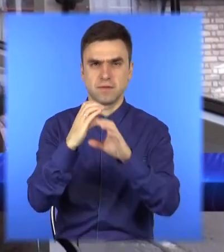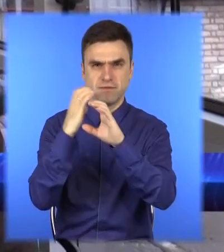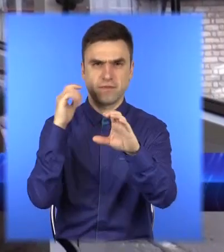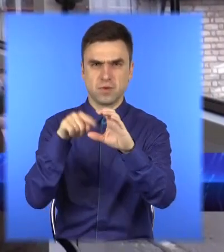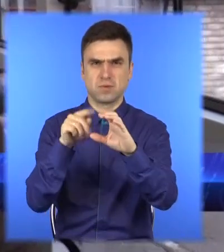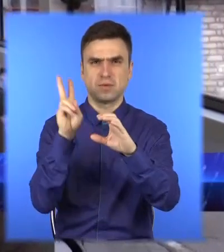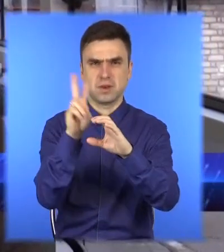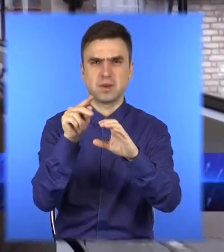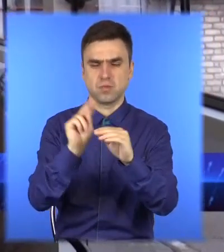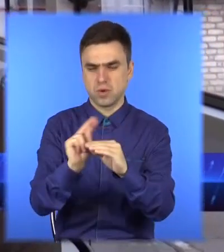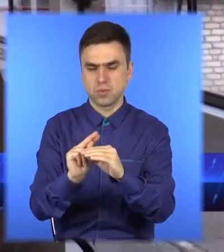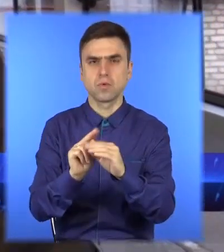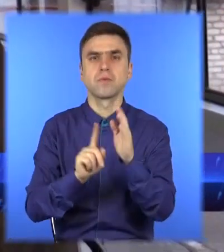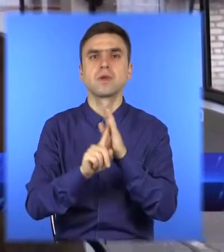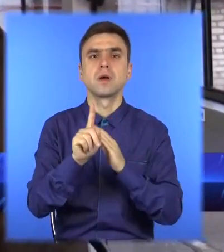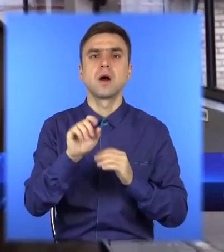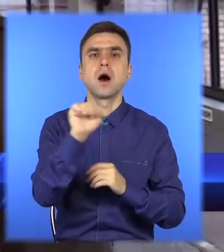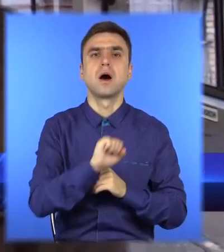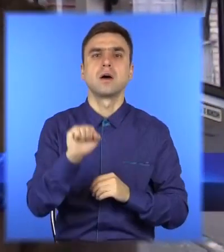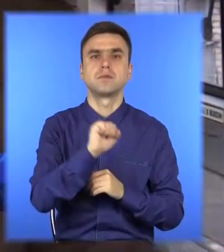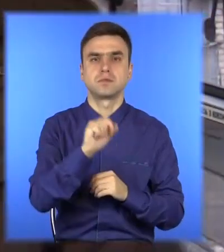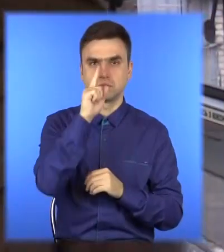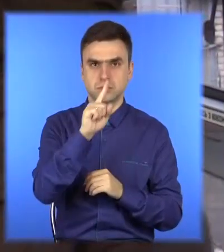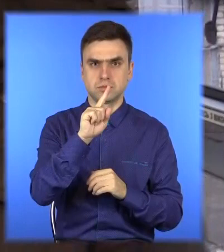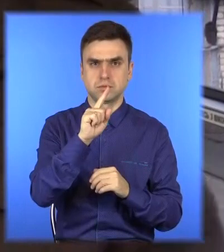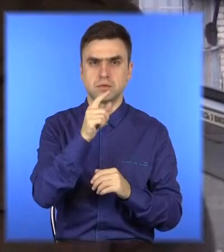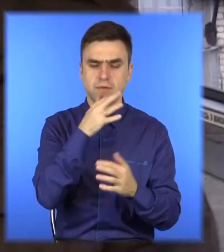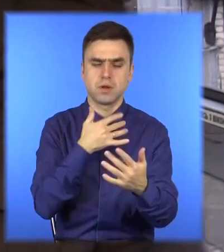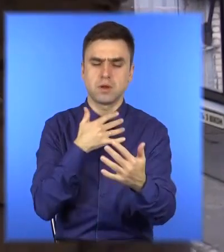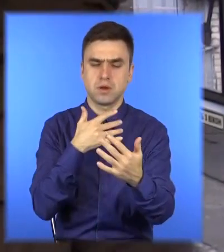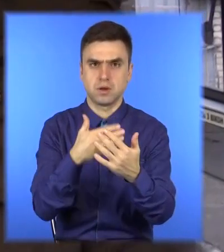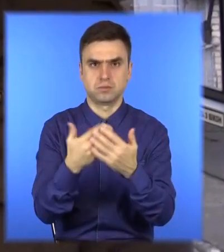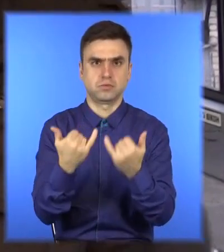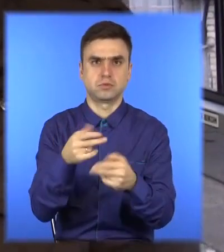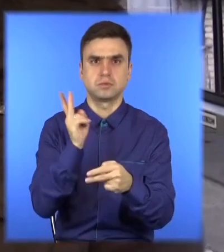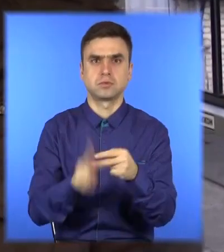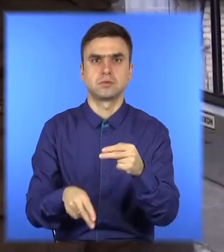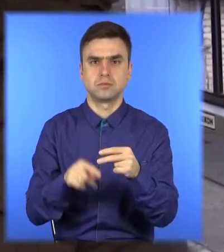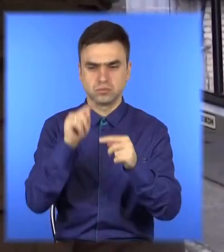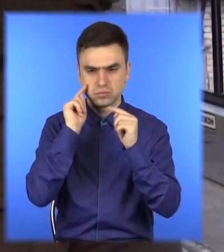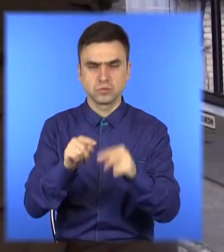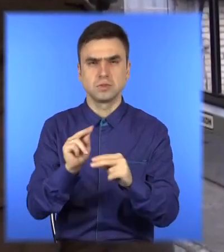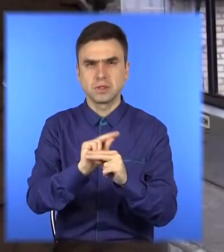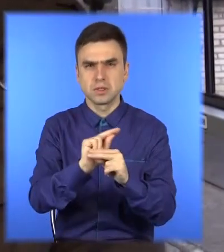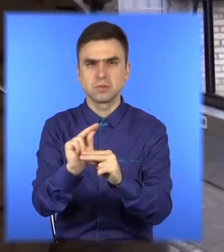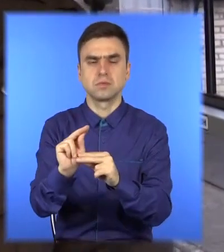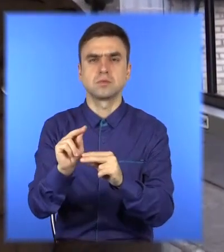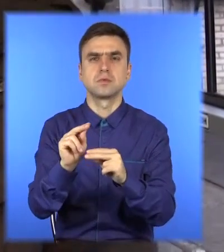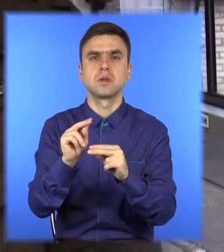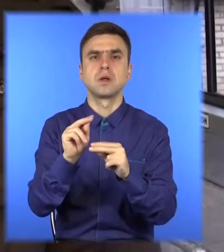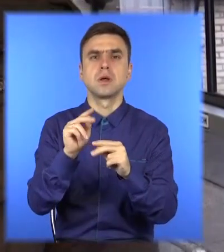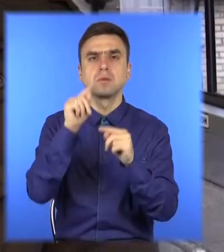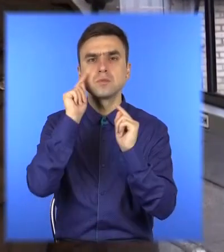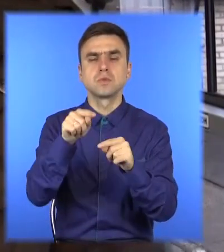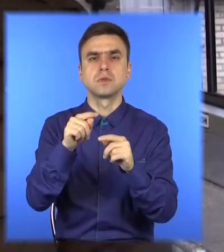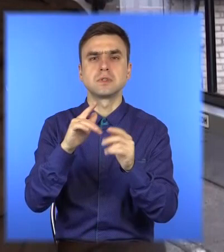августа місяця. До цього сроку ми закінчили. Упор був на цей вагон. Був зроблений на поклейку